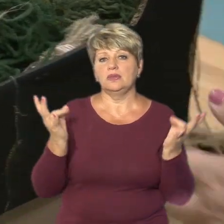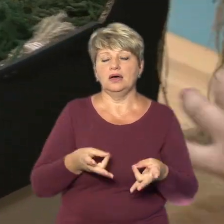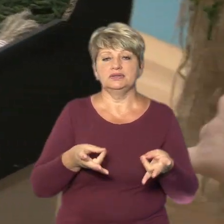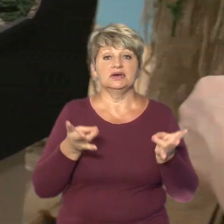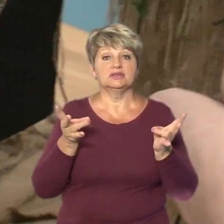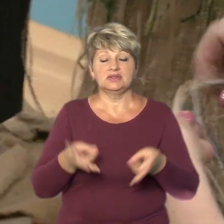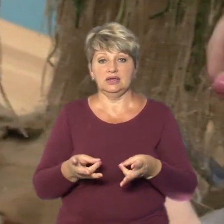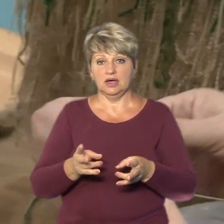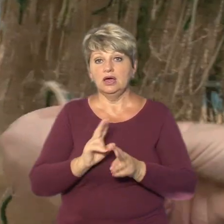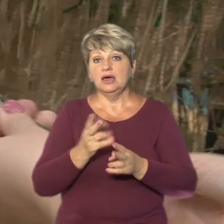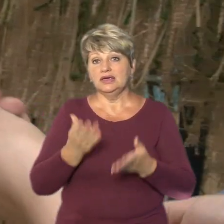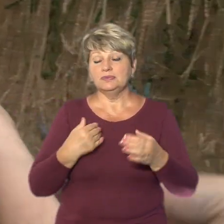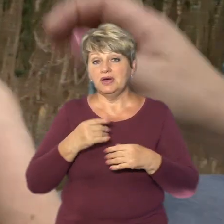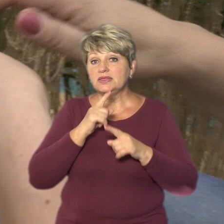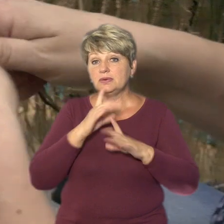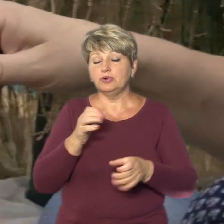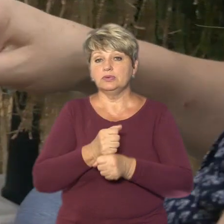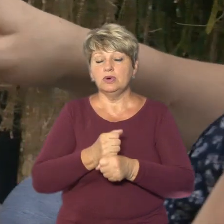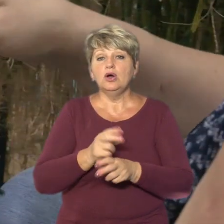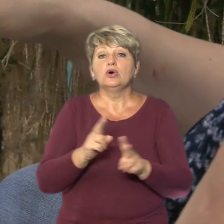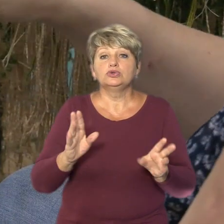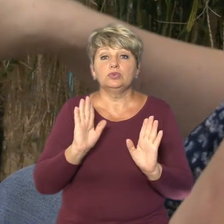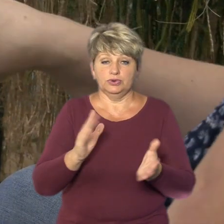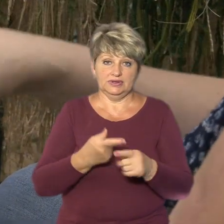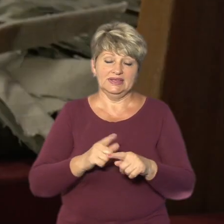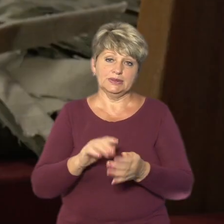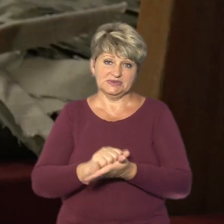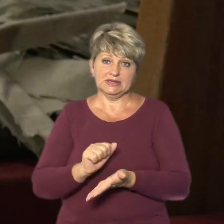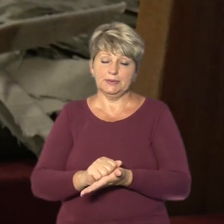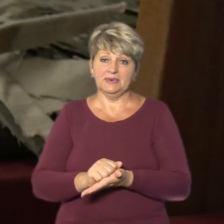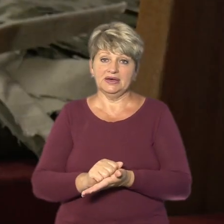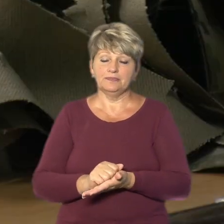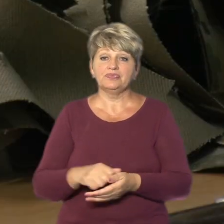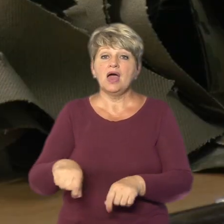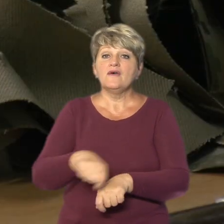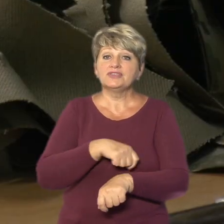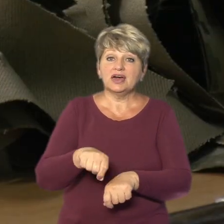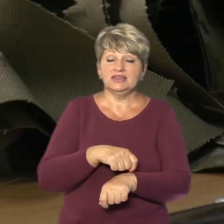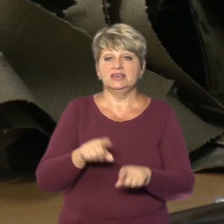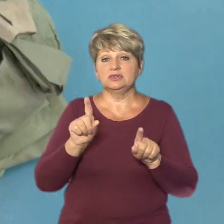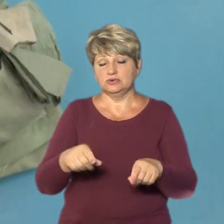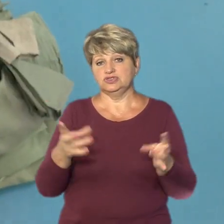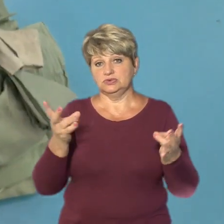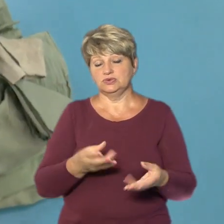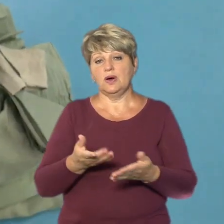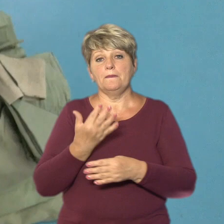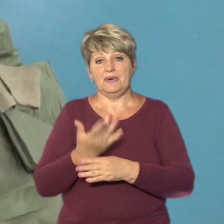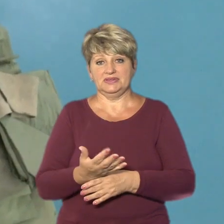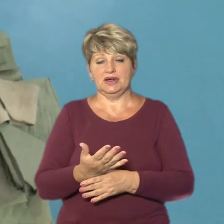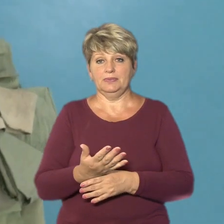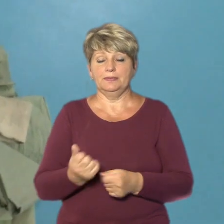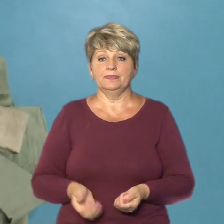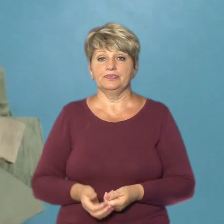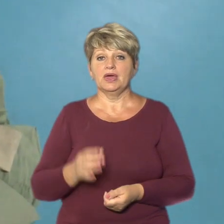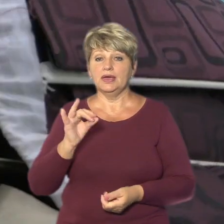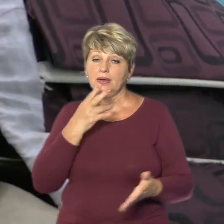плести, хто буде це робити? Напередкуш не будуть плести ці сітки. Та й в тканині завжди є потреба, каже волонтерка Ольга Вискобій.